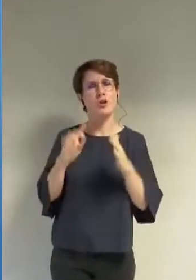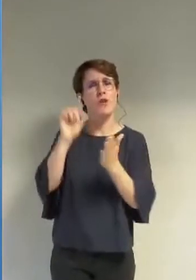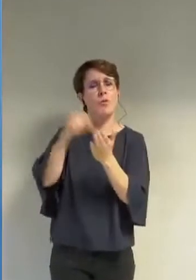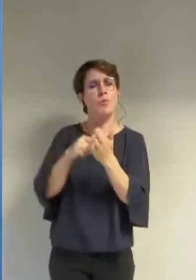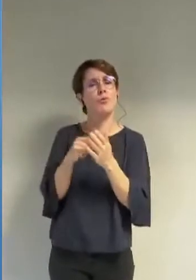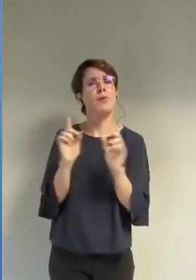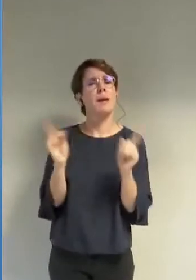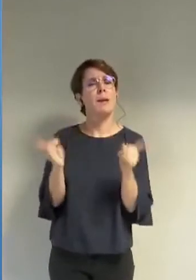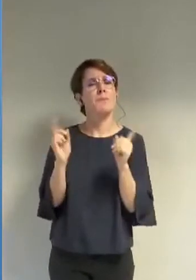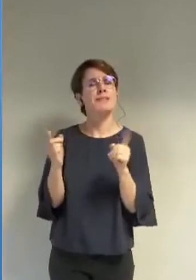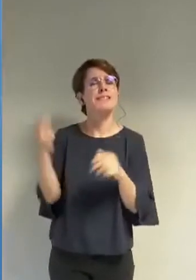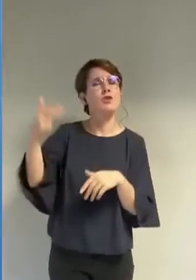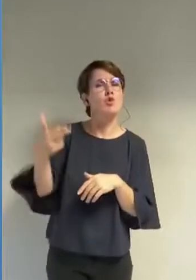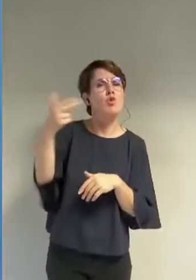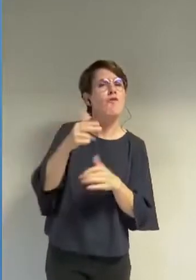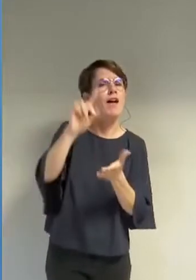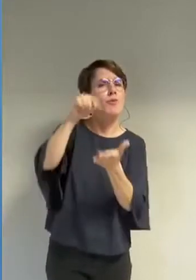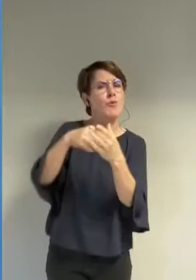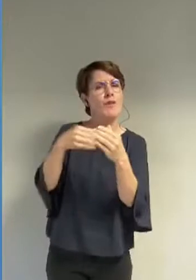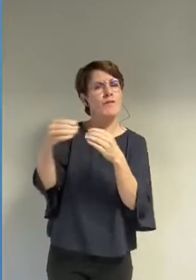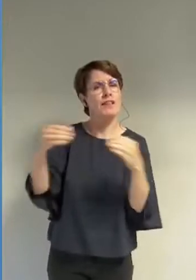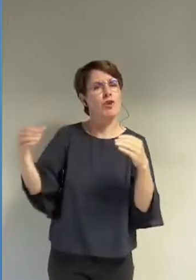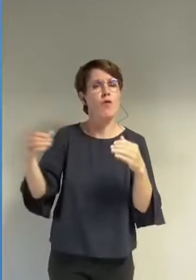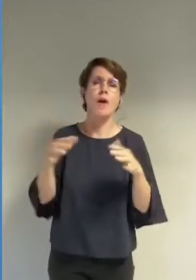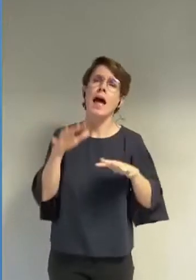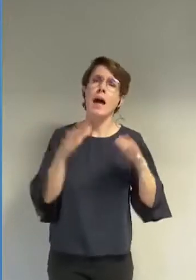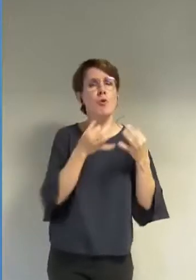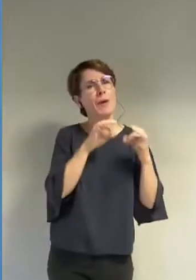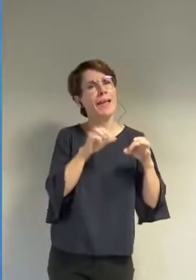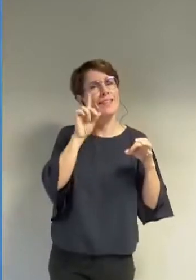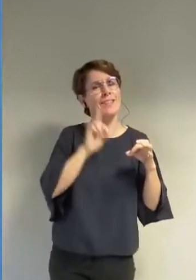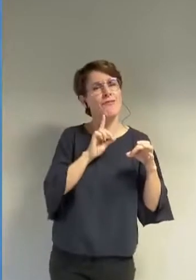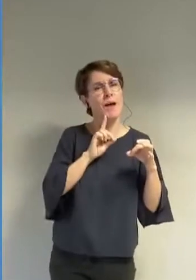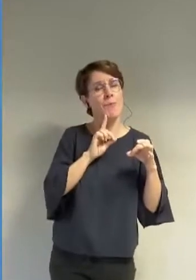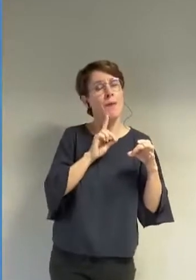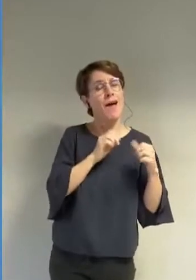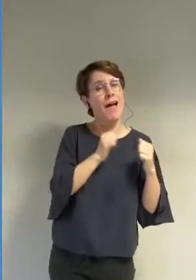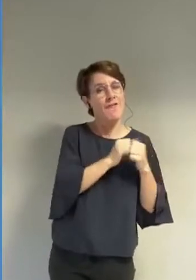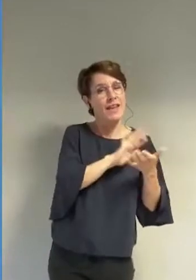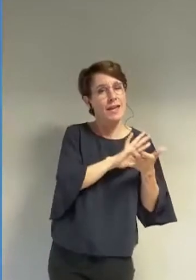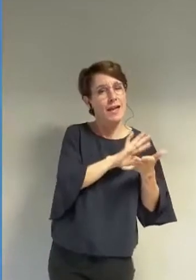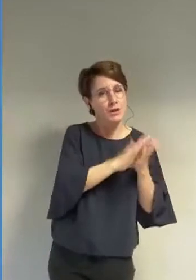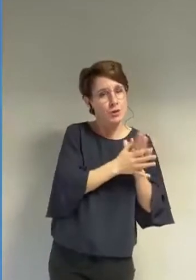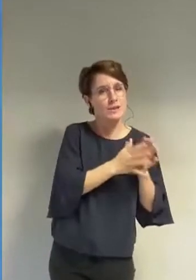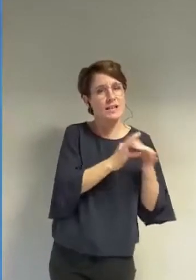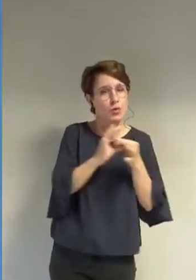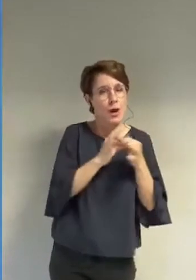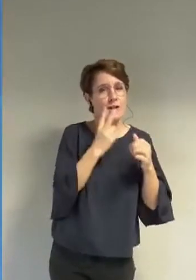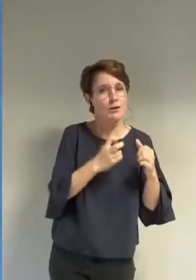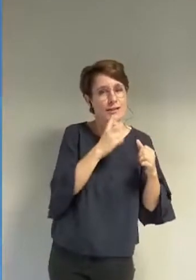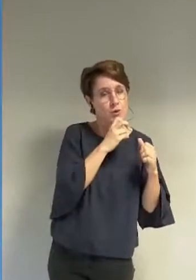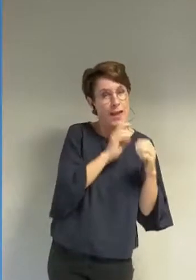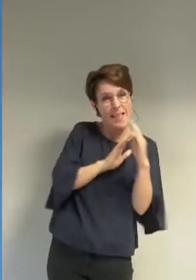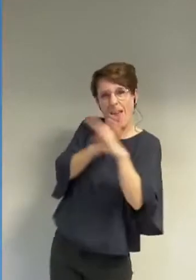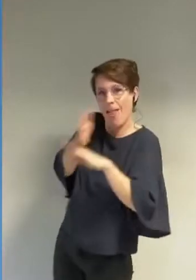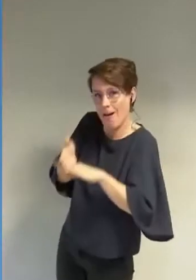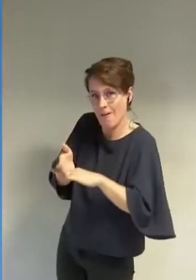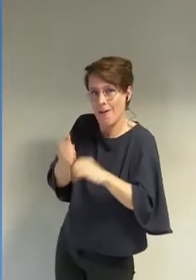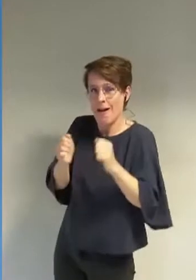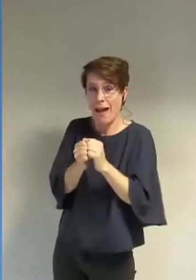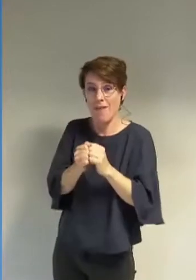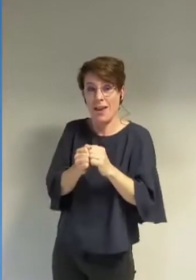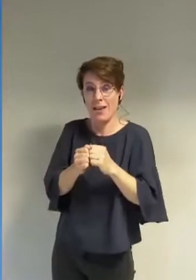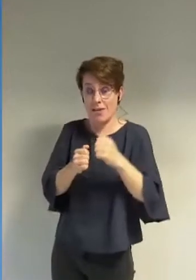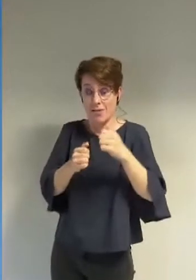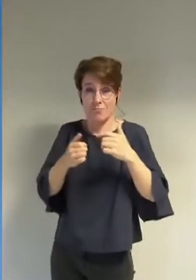de femmes soutenues par alliances citoyennes pénètrent dans les enceintes vêtues d'un maillot de bain couvrant interdit par le règlement intérieur